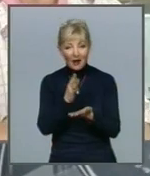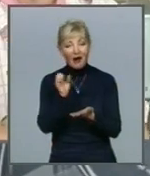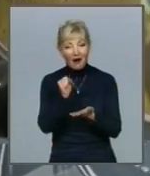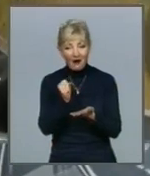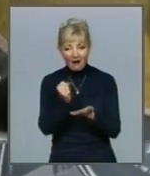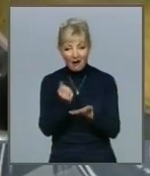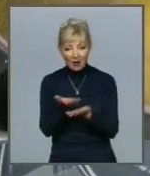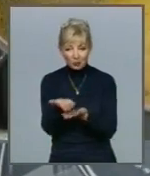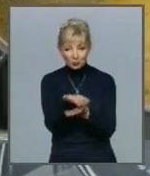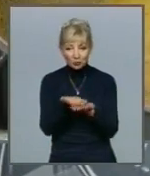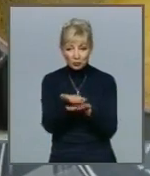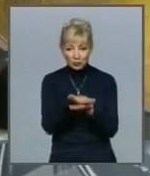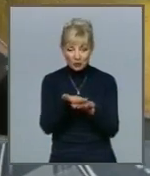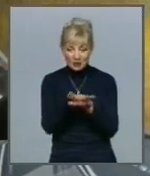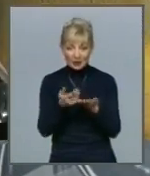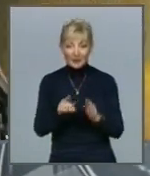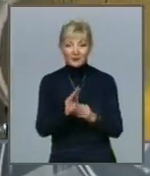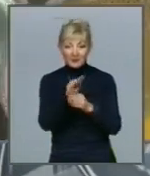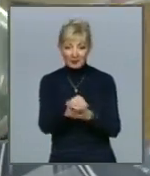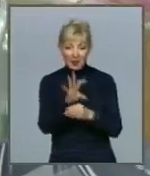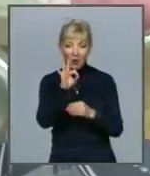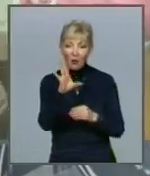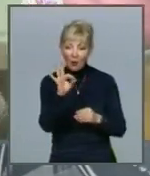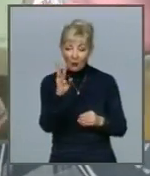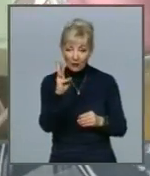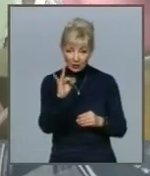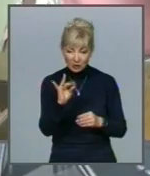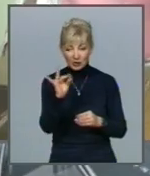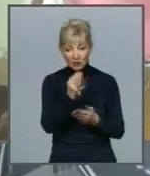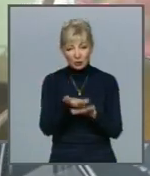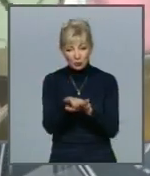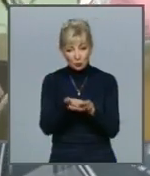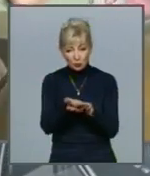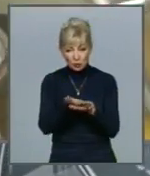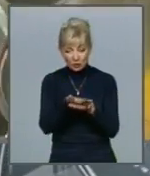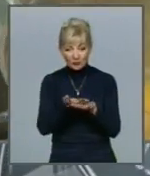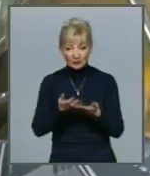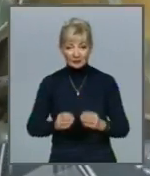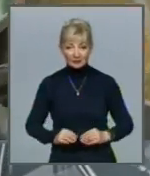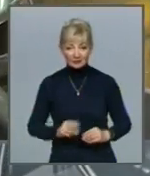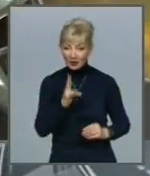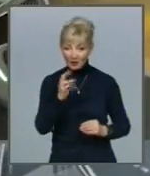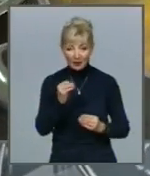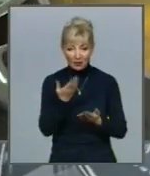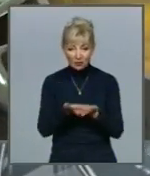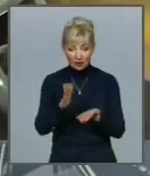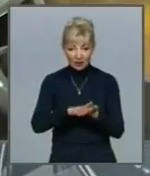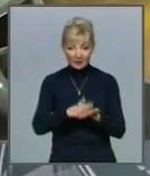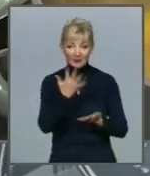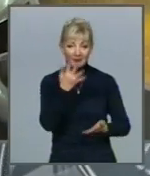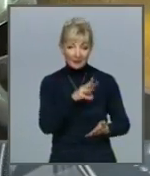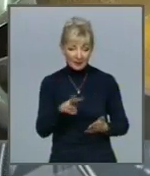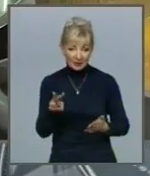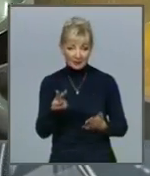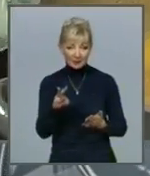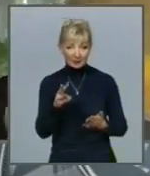тушиться Сюда добавляем тушеные овощи і тушим, то же самое тут Ну і 5 минут ще